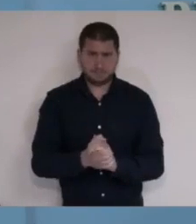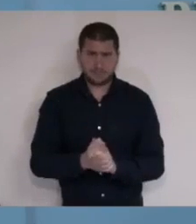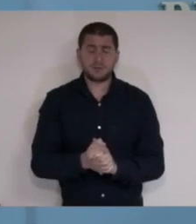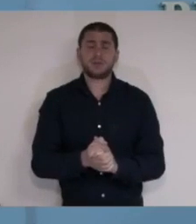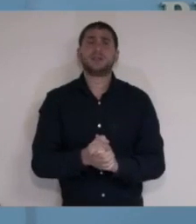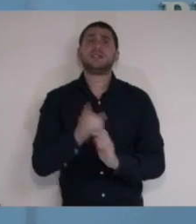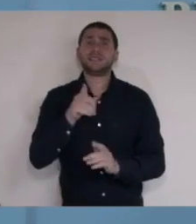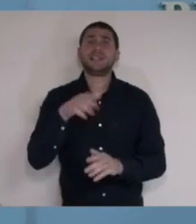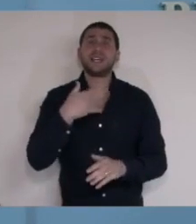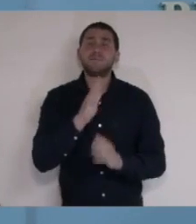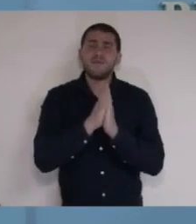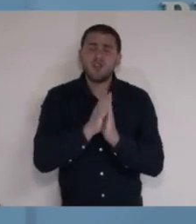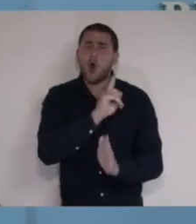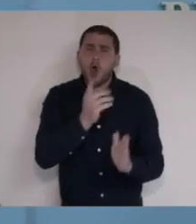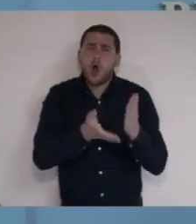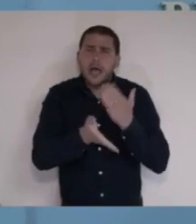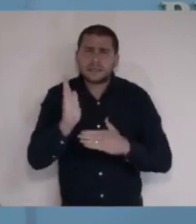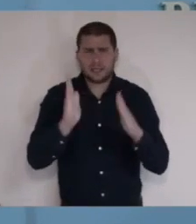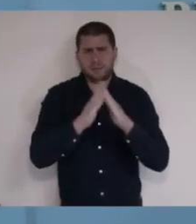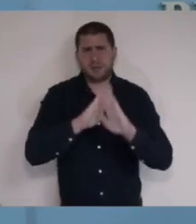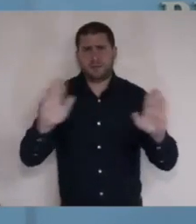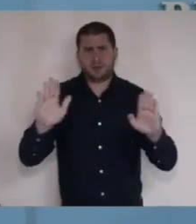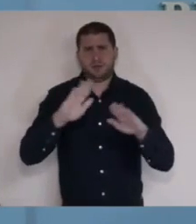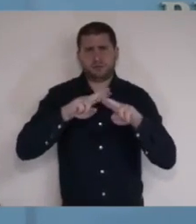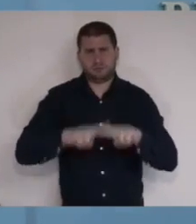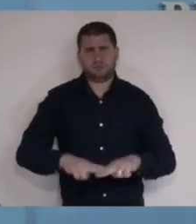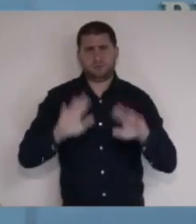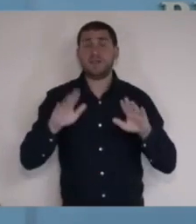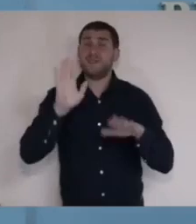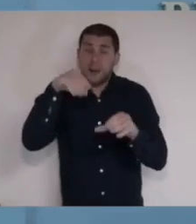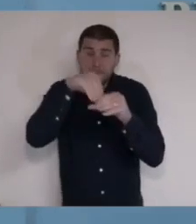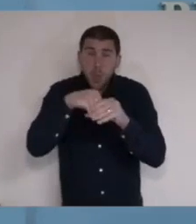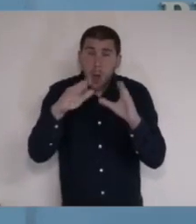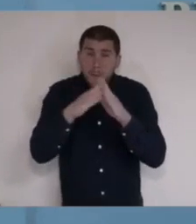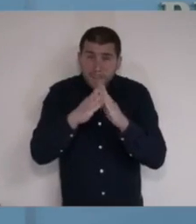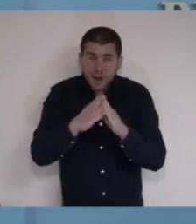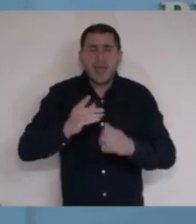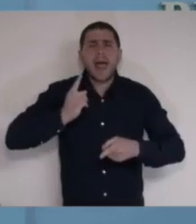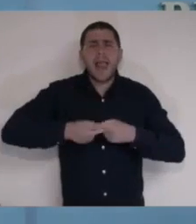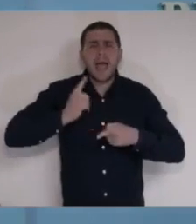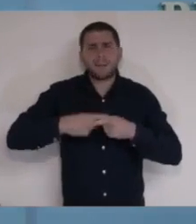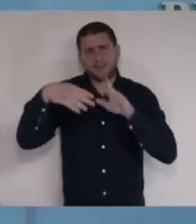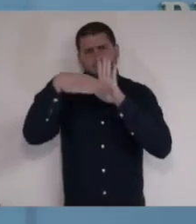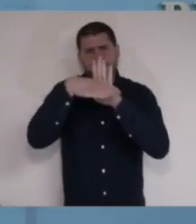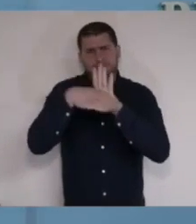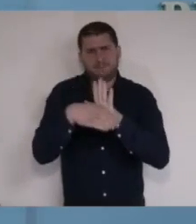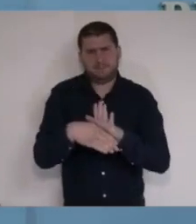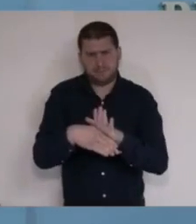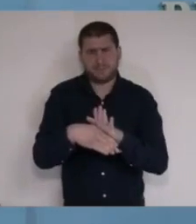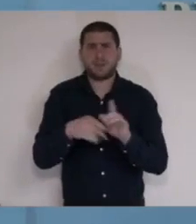פשוט אל תצאו מהבתים. וגם בתוך הבתים, הקפידו על ההנחיות,